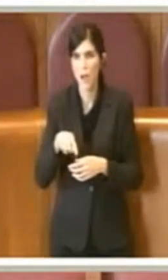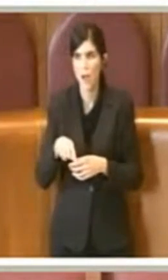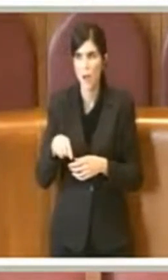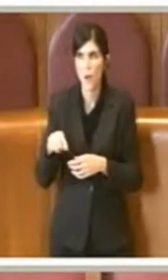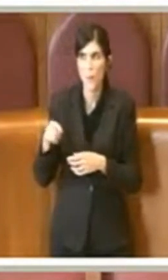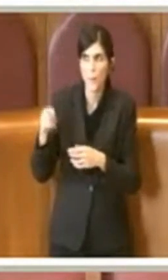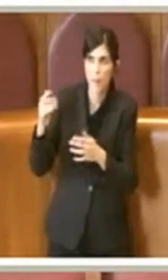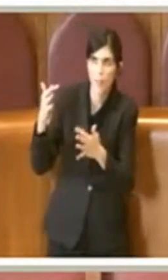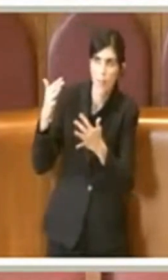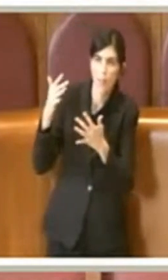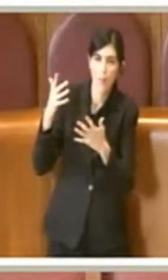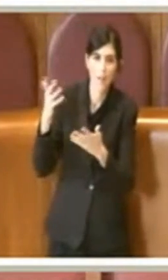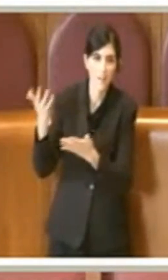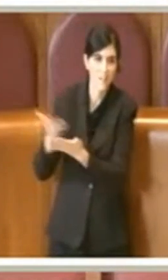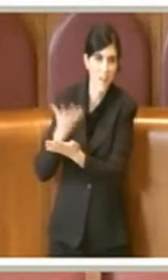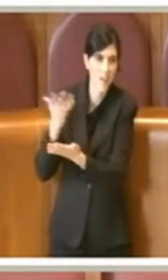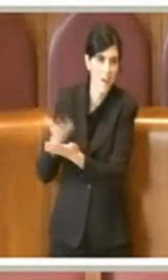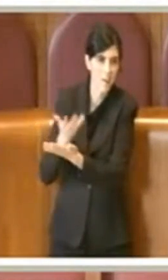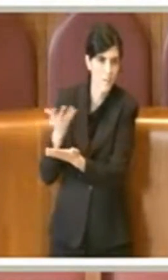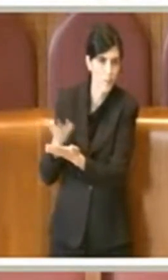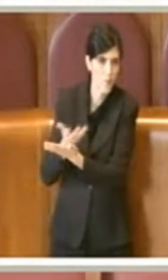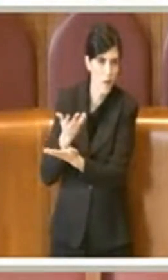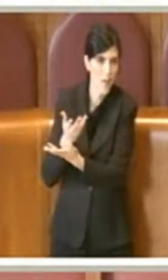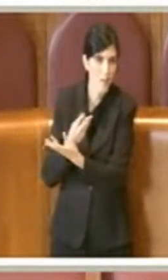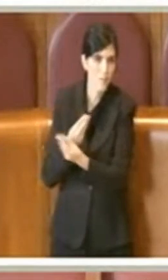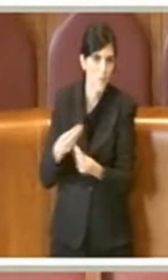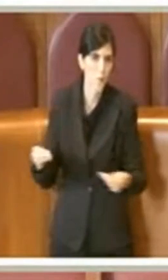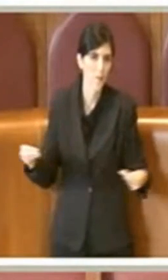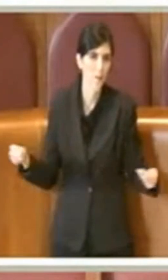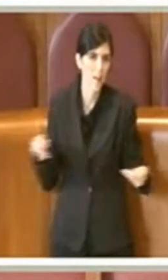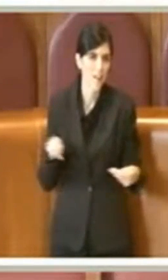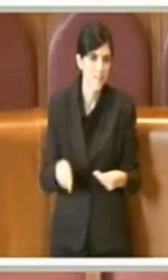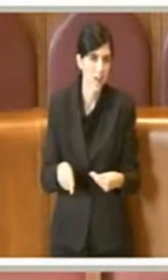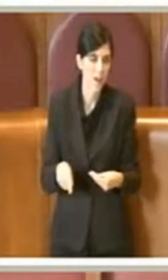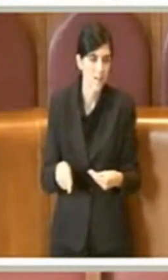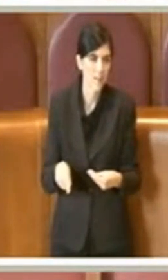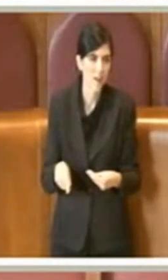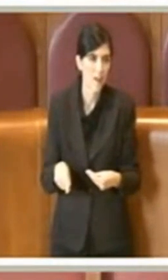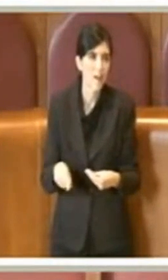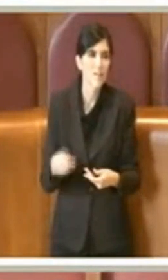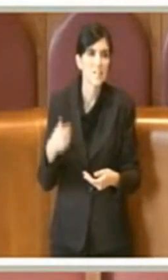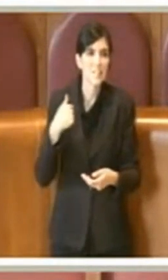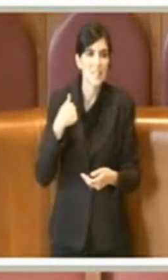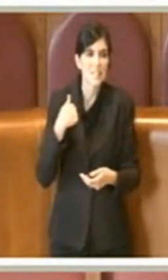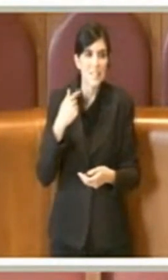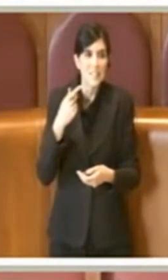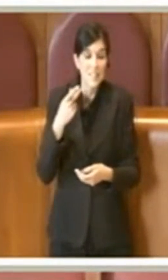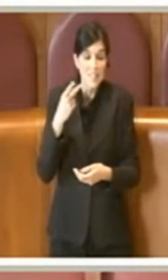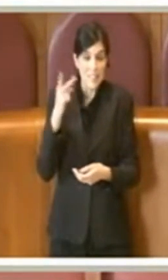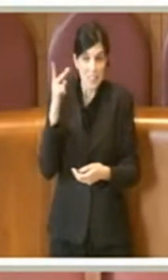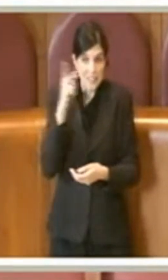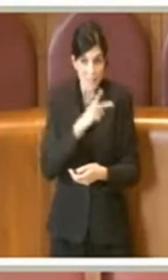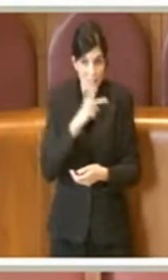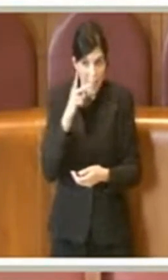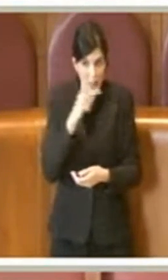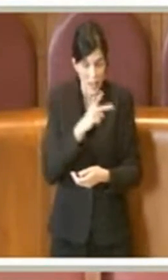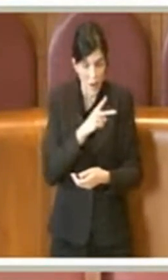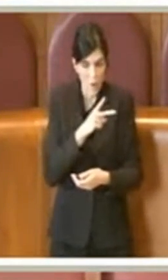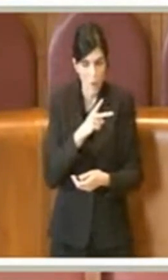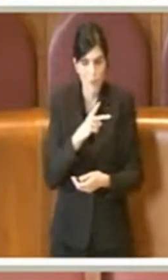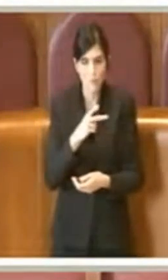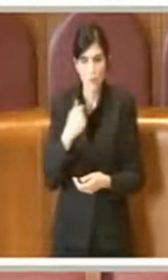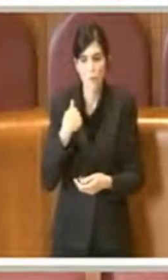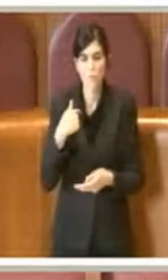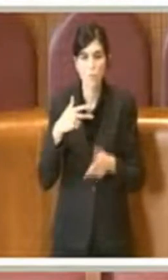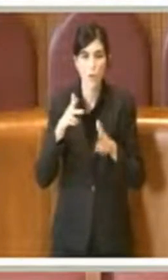di quella narrazione strumentalizzante e soprattutto si adagia